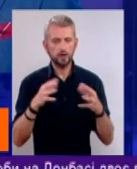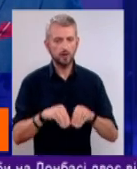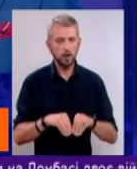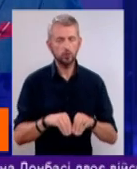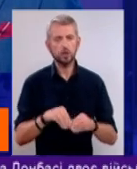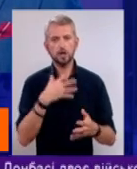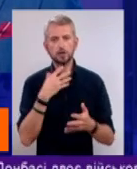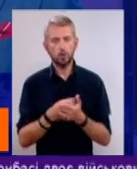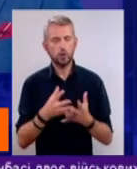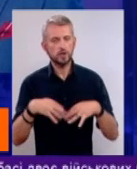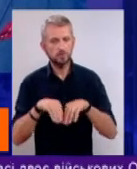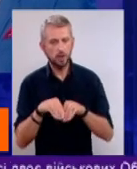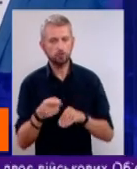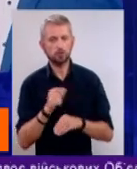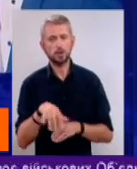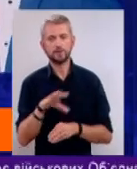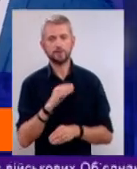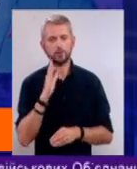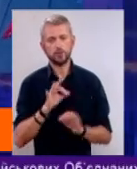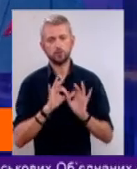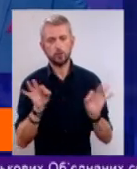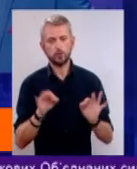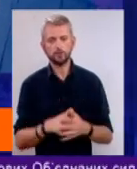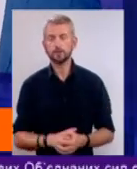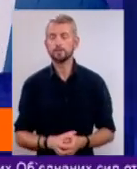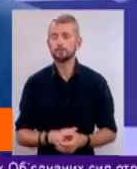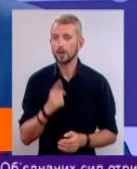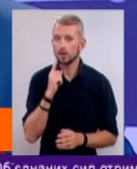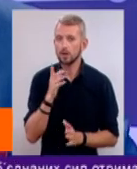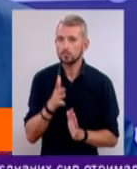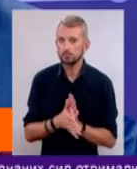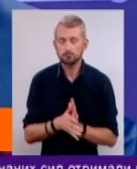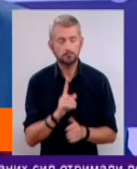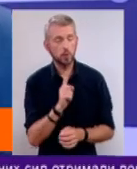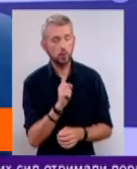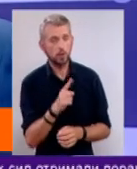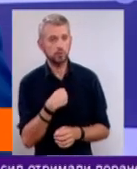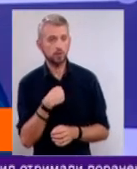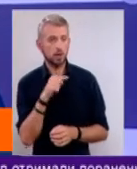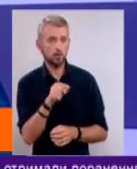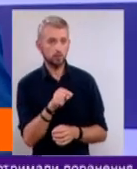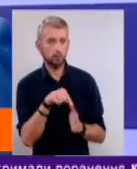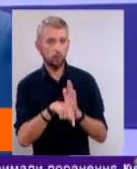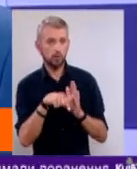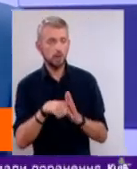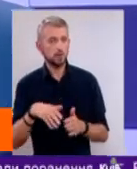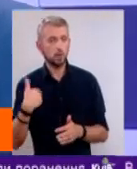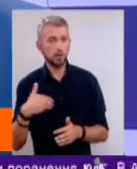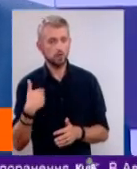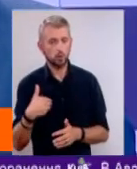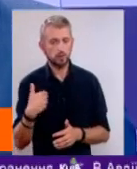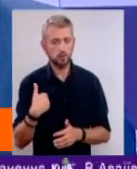і тоді буде все взагалі чудово. Зрозуміло. До речі, я тут в контексті корисності.